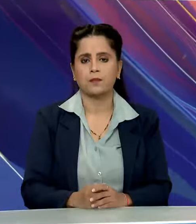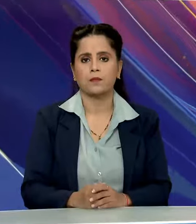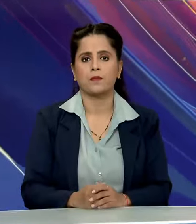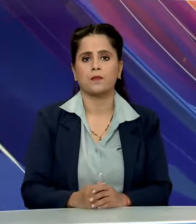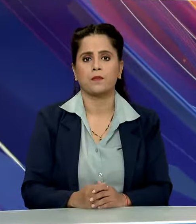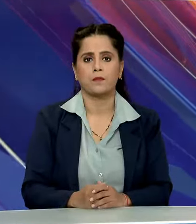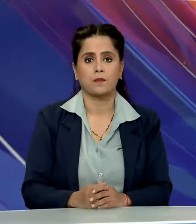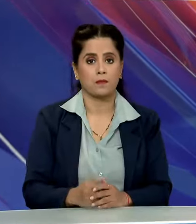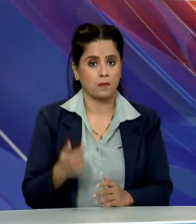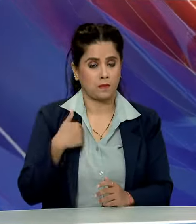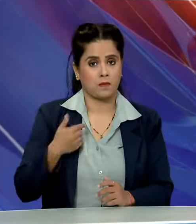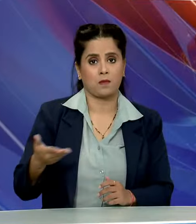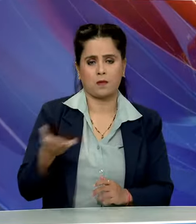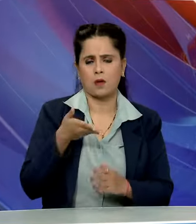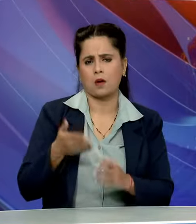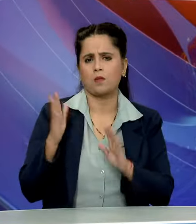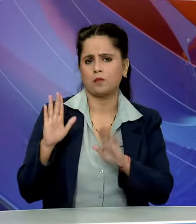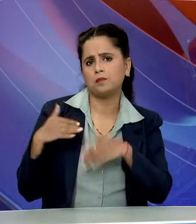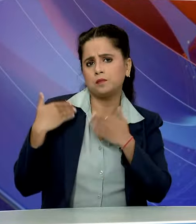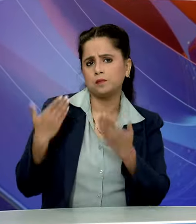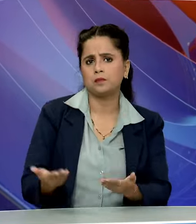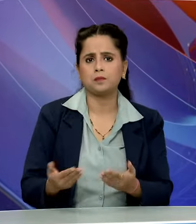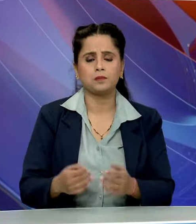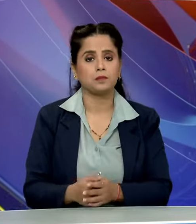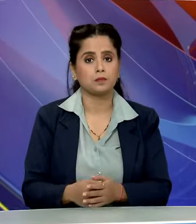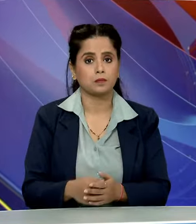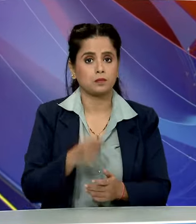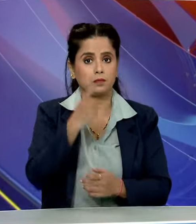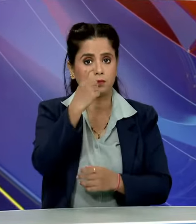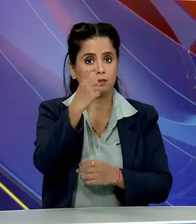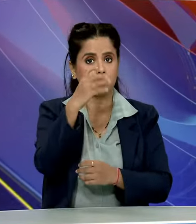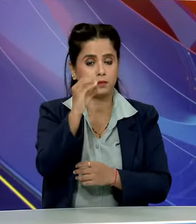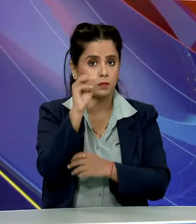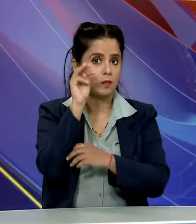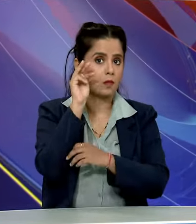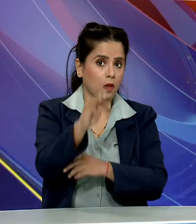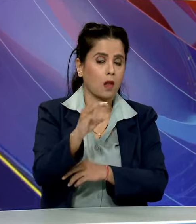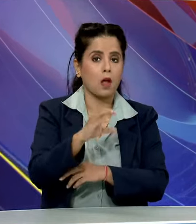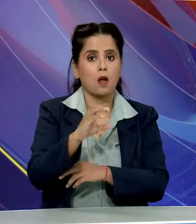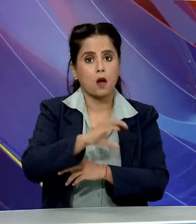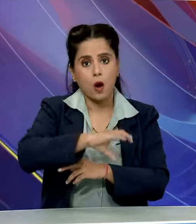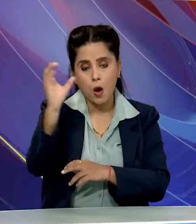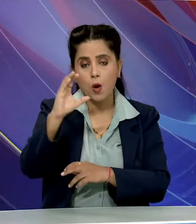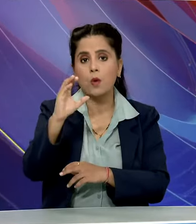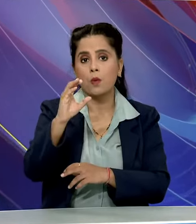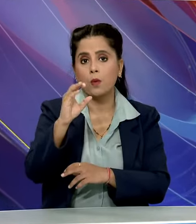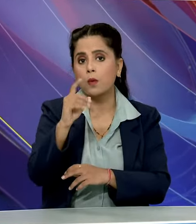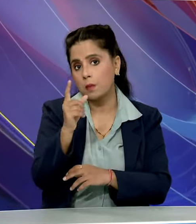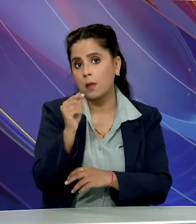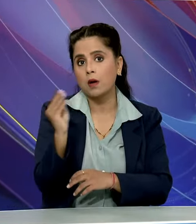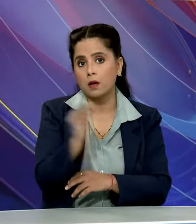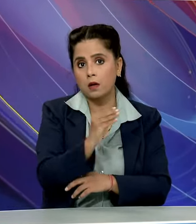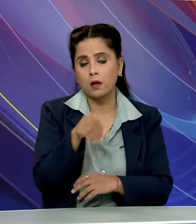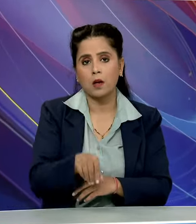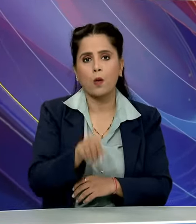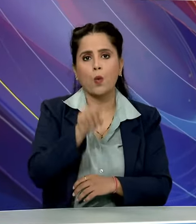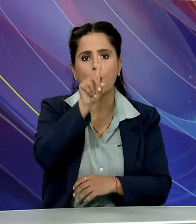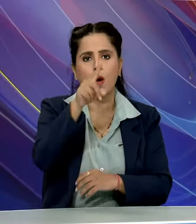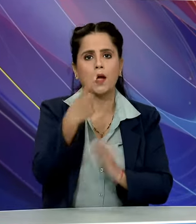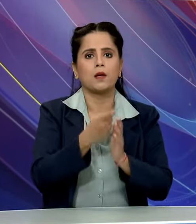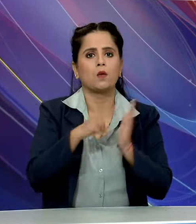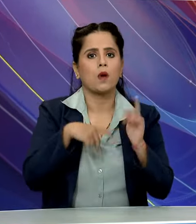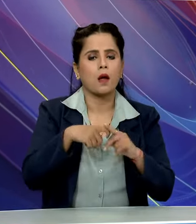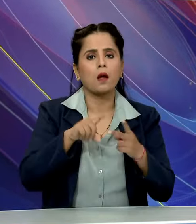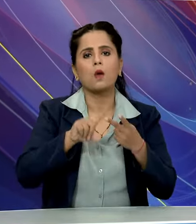हमने अब तक सत्तर हजार करोड रुपिये वन रैंक वन